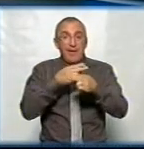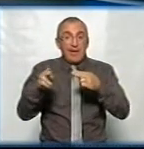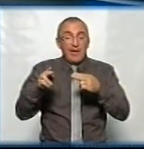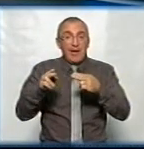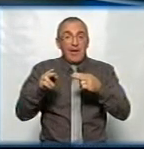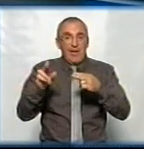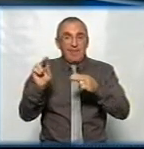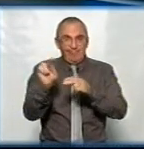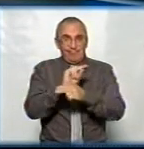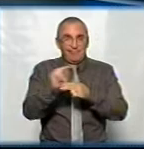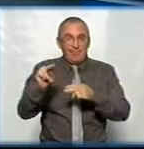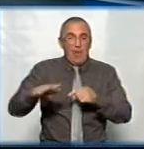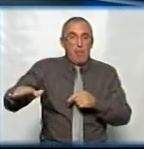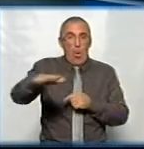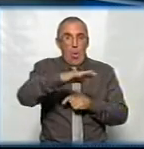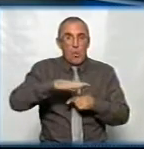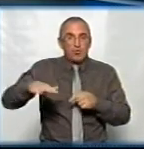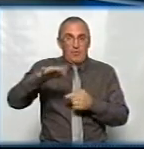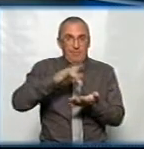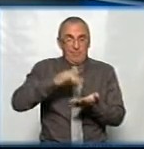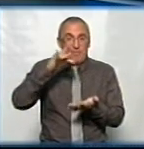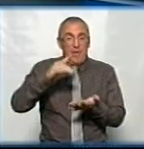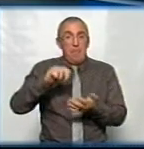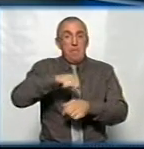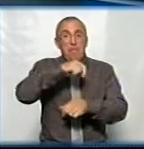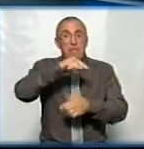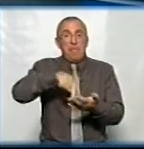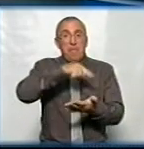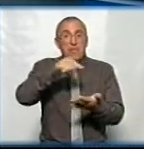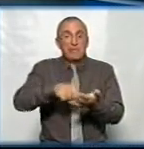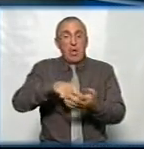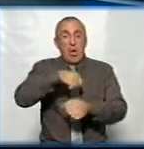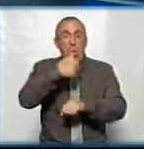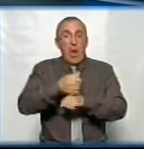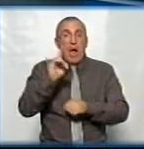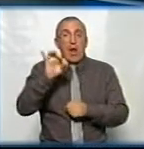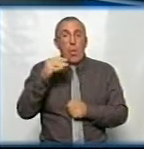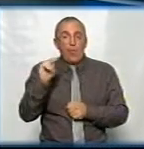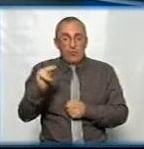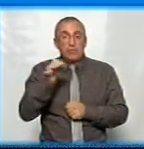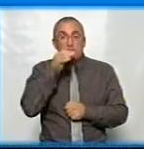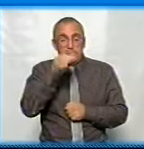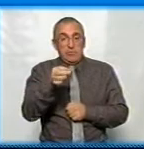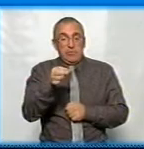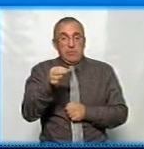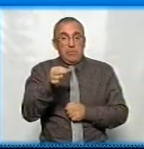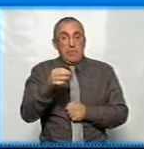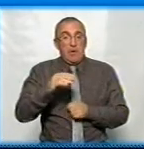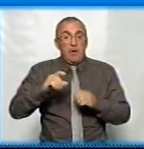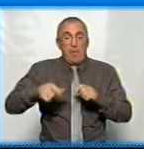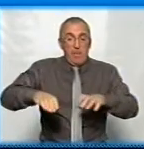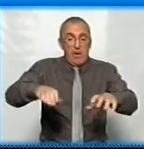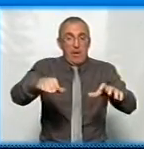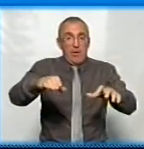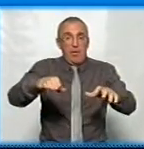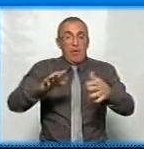Кропивницького, площі Героїв Майдану, тому міський голова Андрій Райкович сказав наступне. Плитка на площі